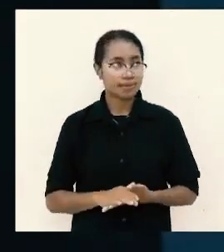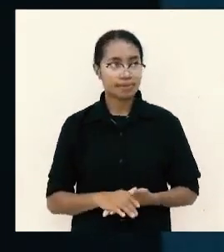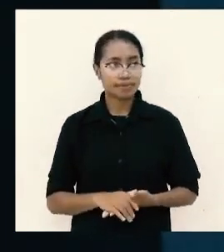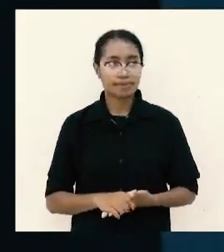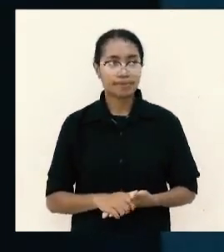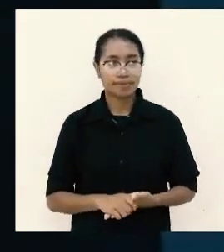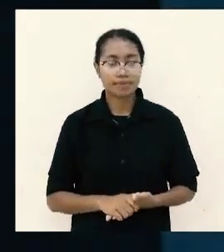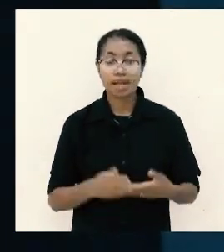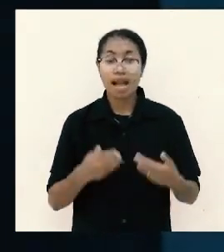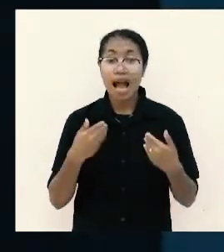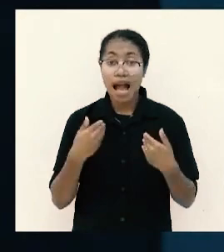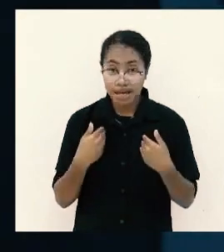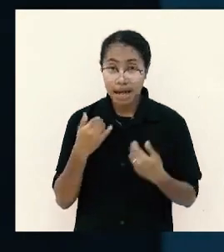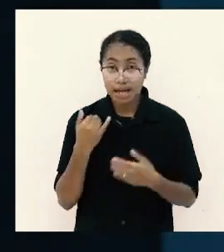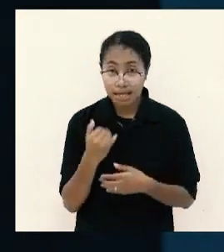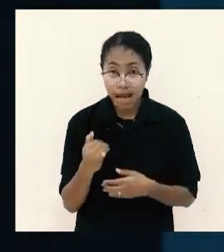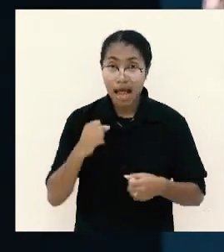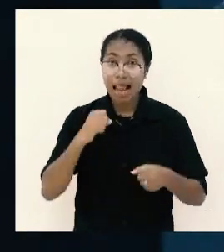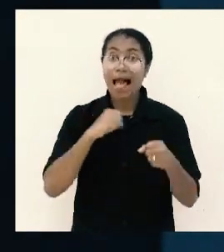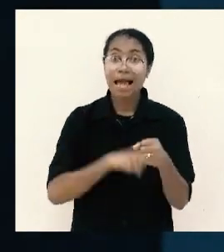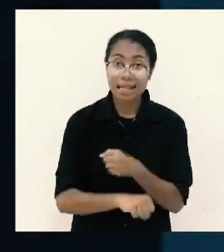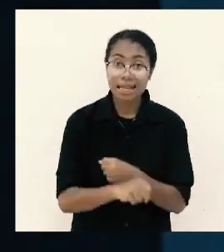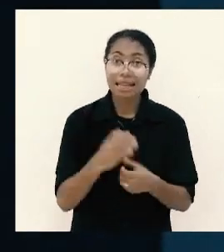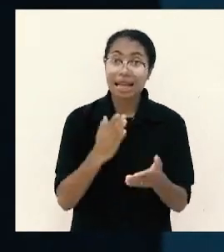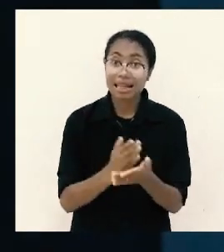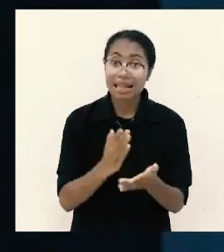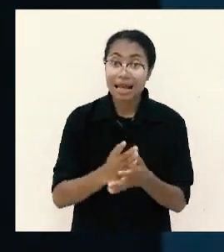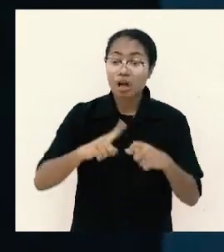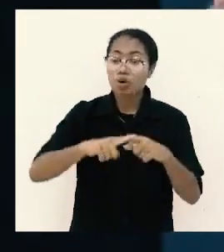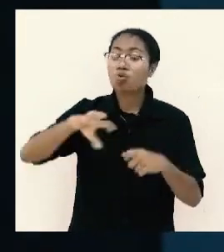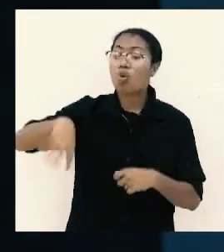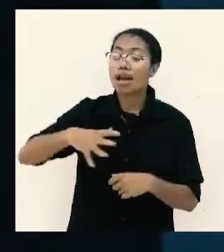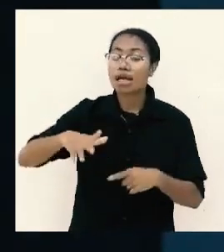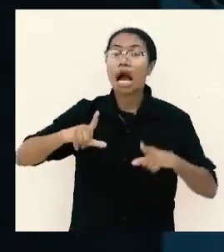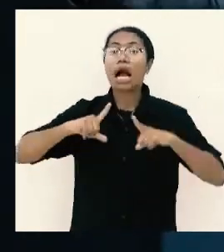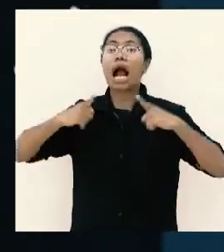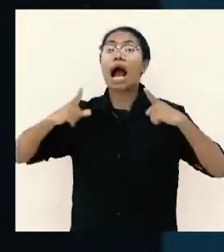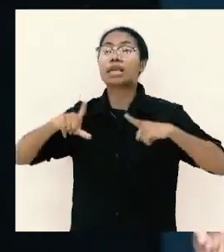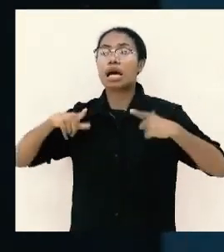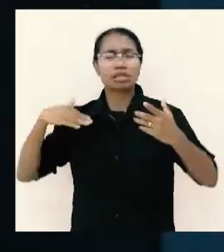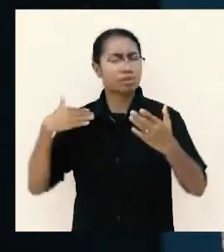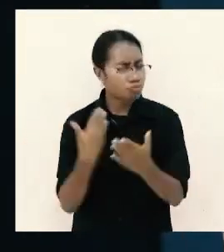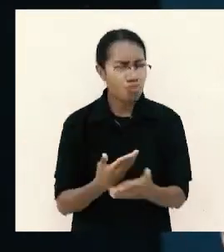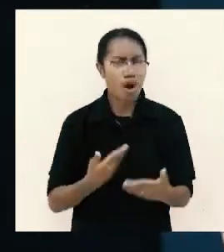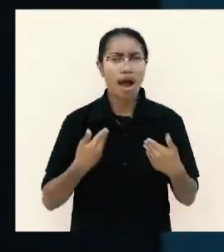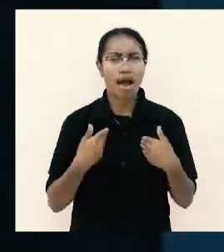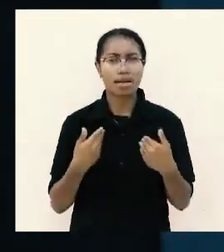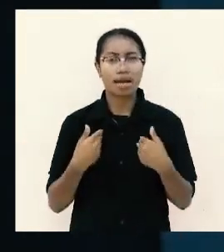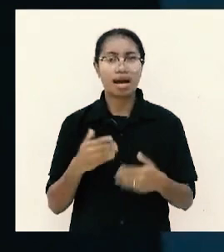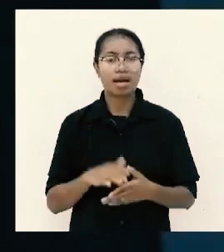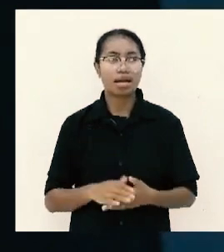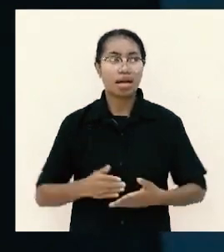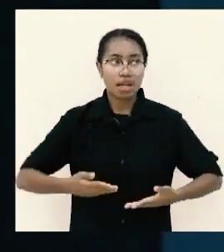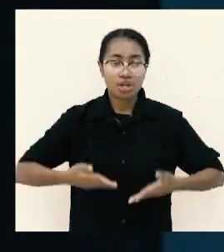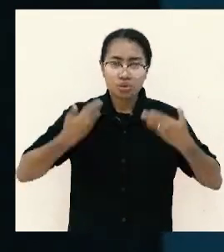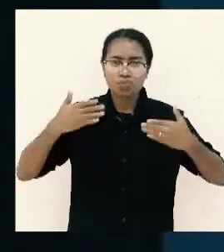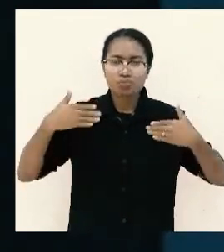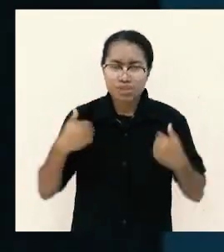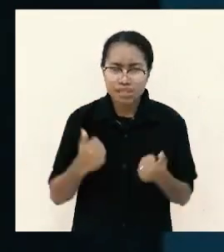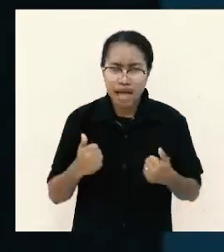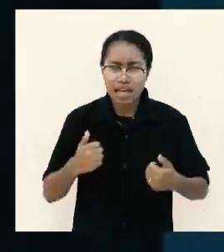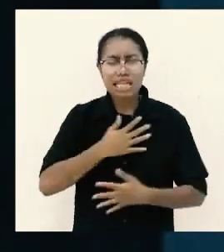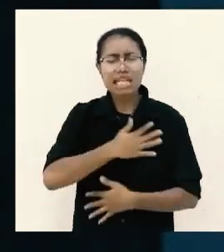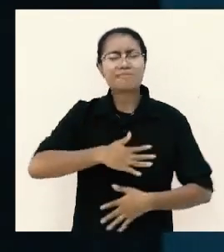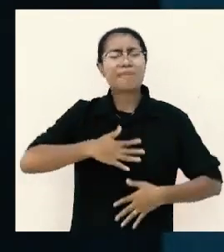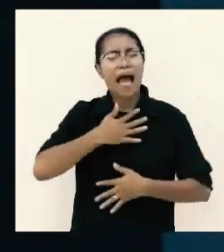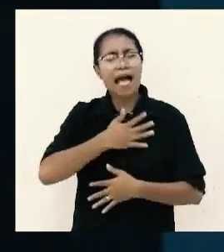ada yang lahir di tengah-tengah keluarga kaya segala sesuatu sudah ada dan dia hidup dia bisa nikmati